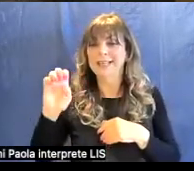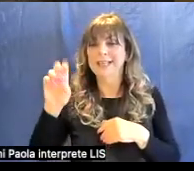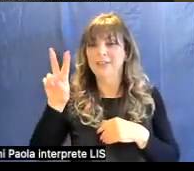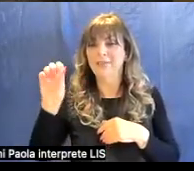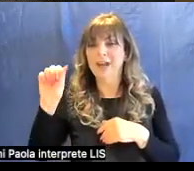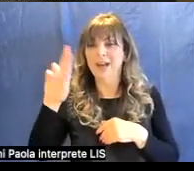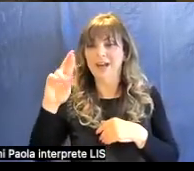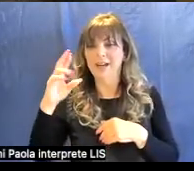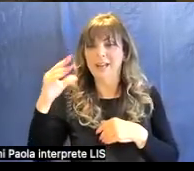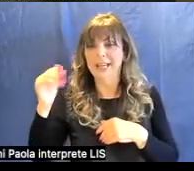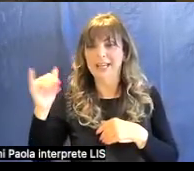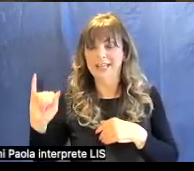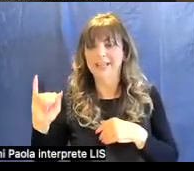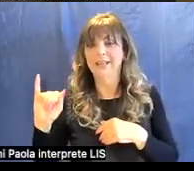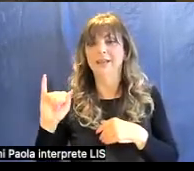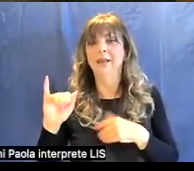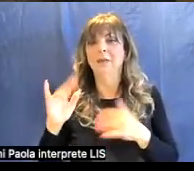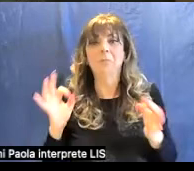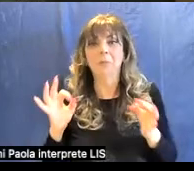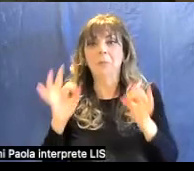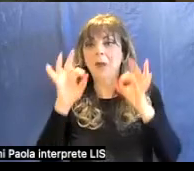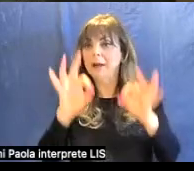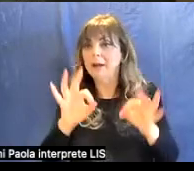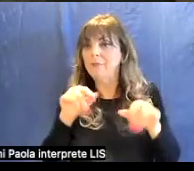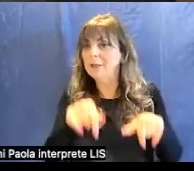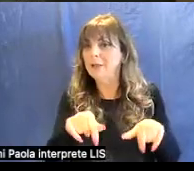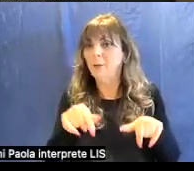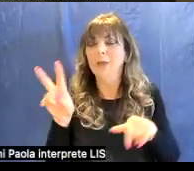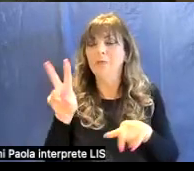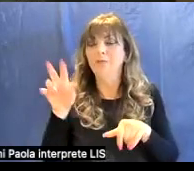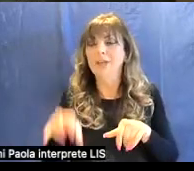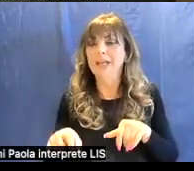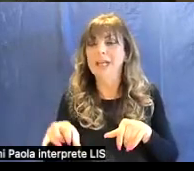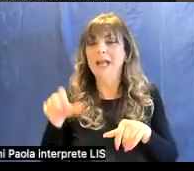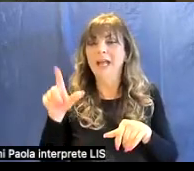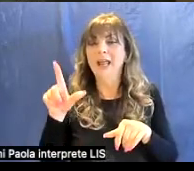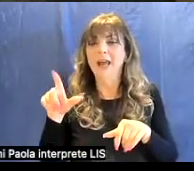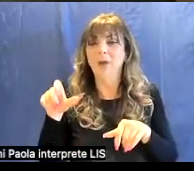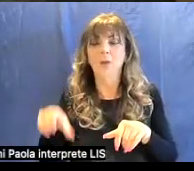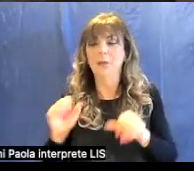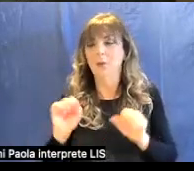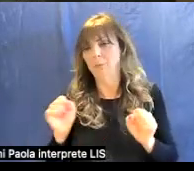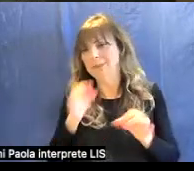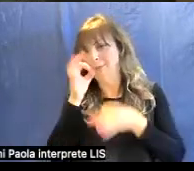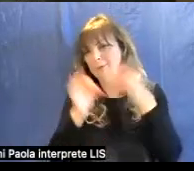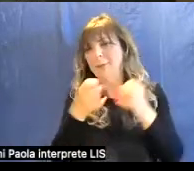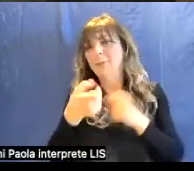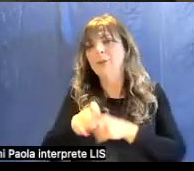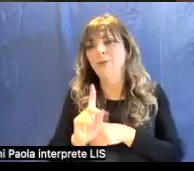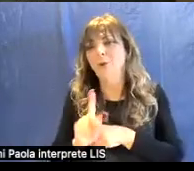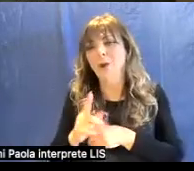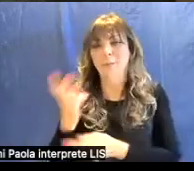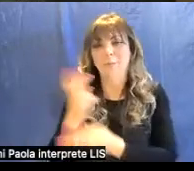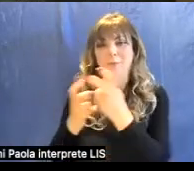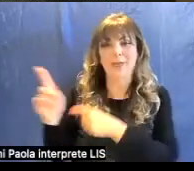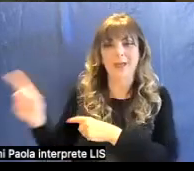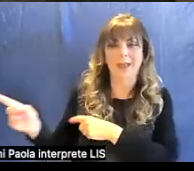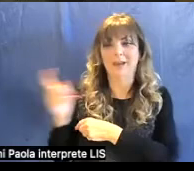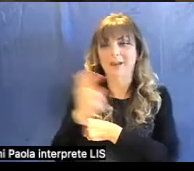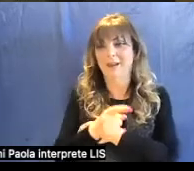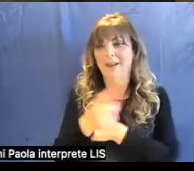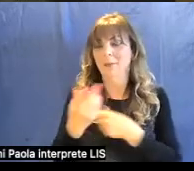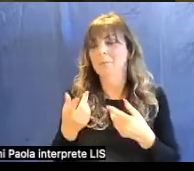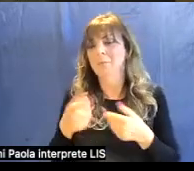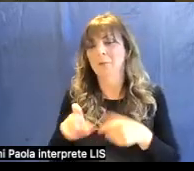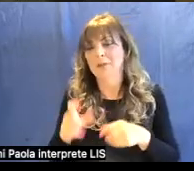vicissitudini è finita a Villa La Quiete non abbiamo abbastanza tempo per andare nel dettaglio su questi aspetti